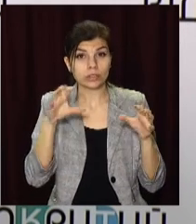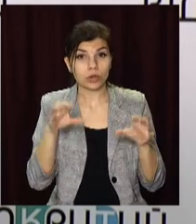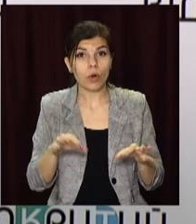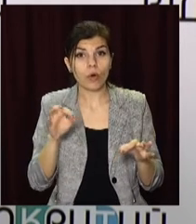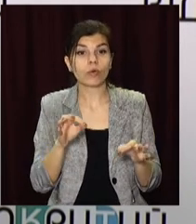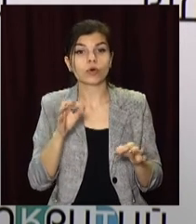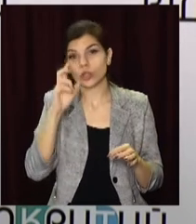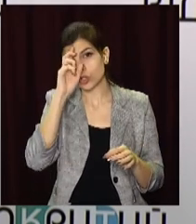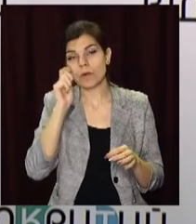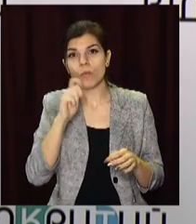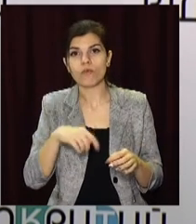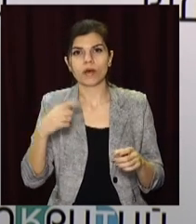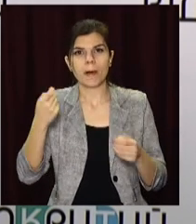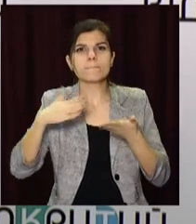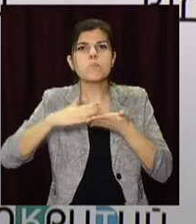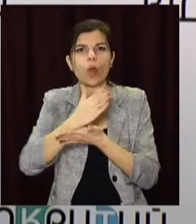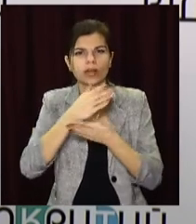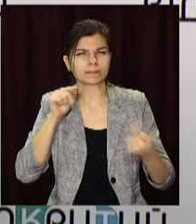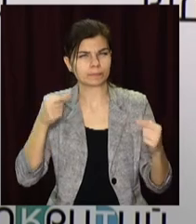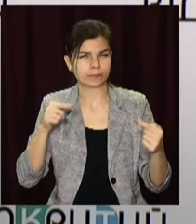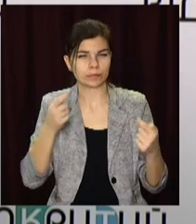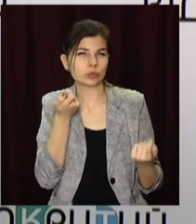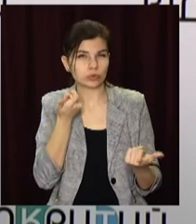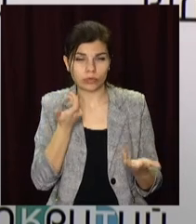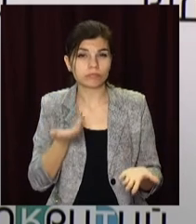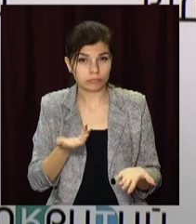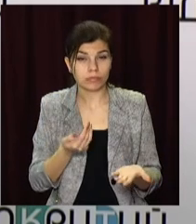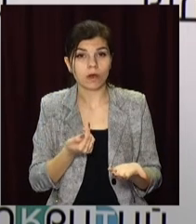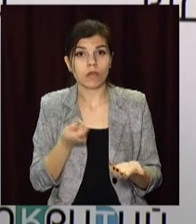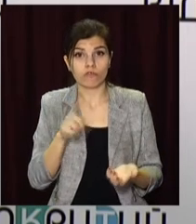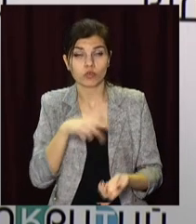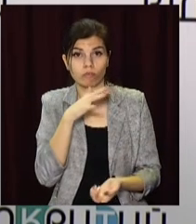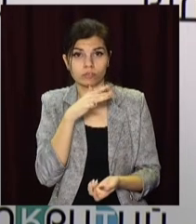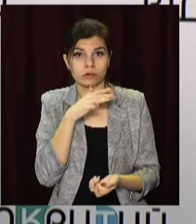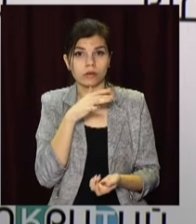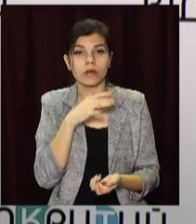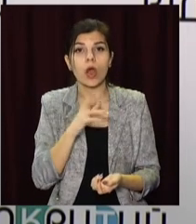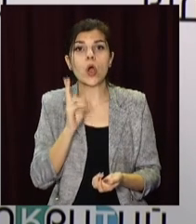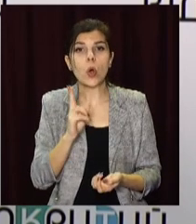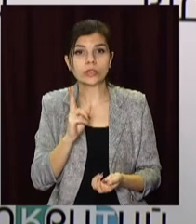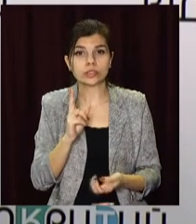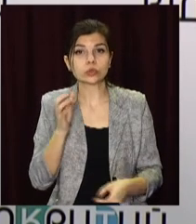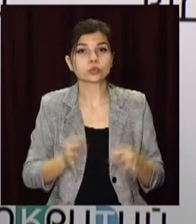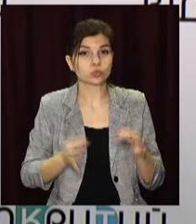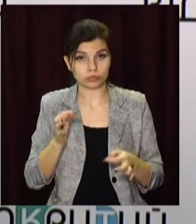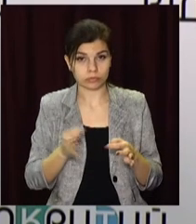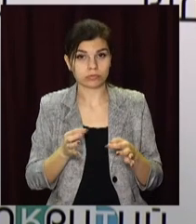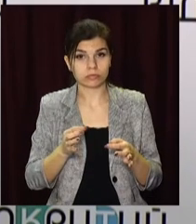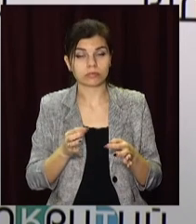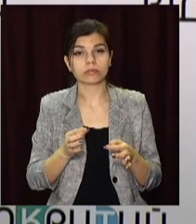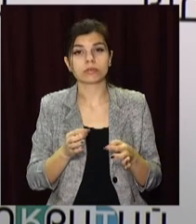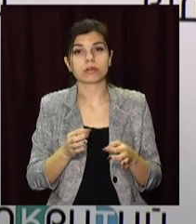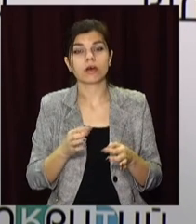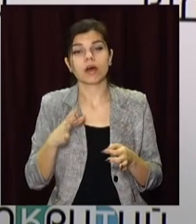засади державної мовної політики. Проте в той же час Конституційним судом було